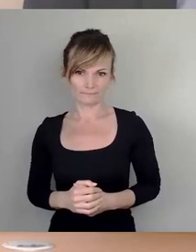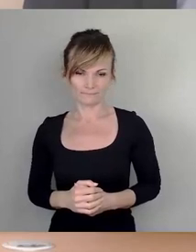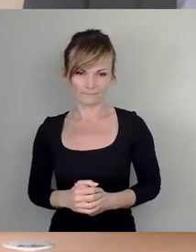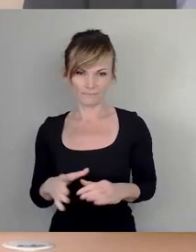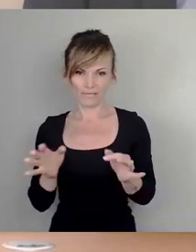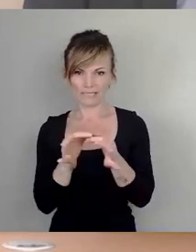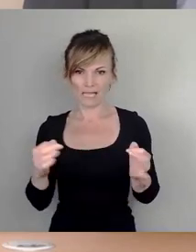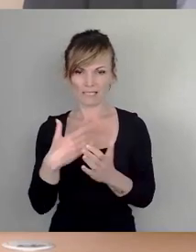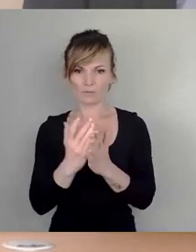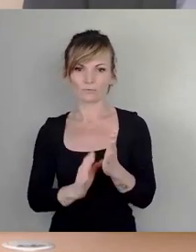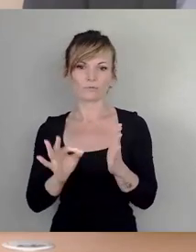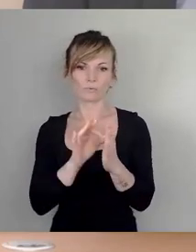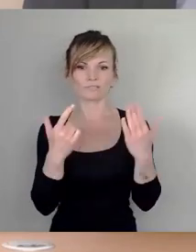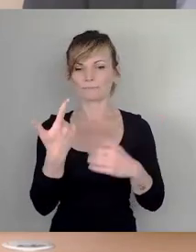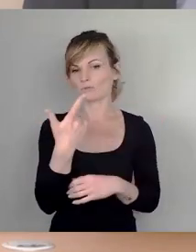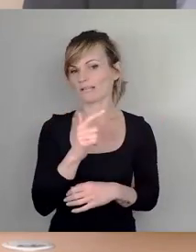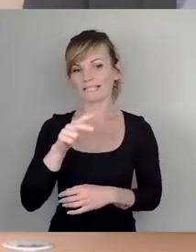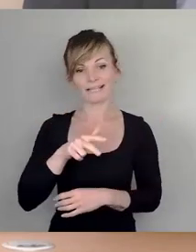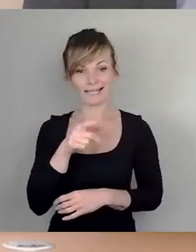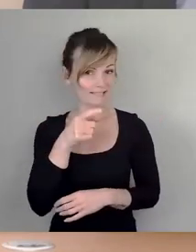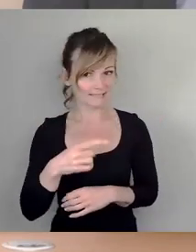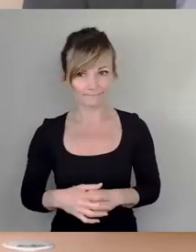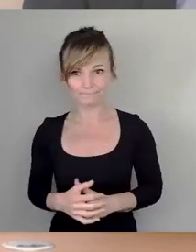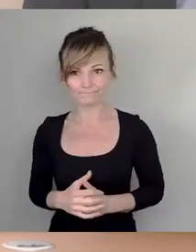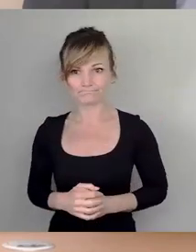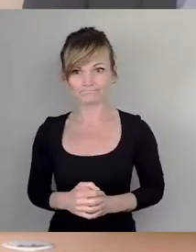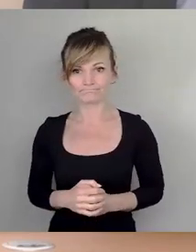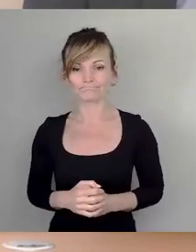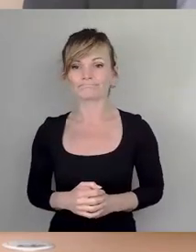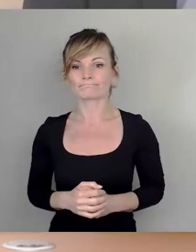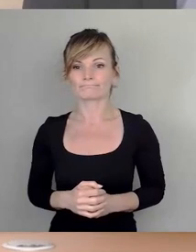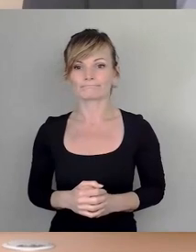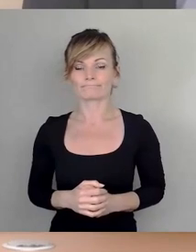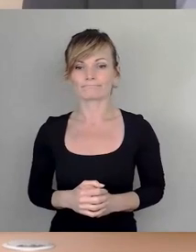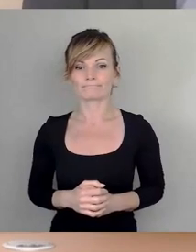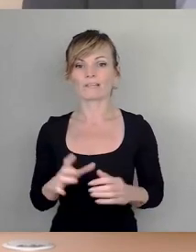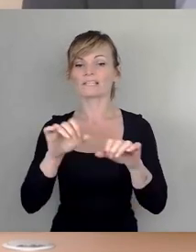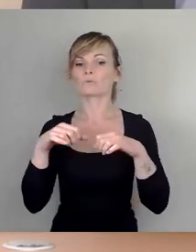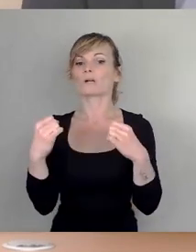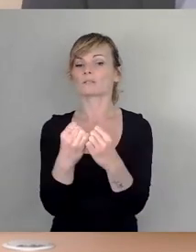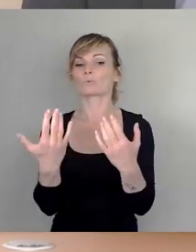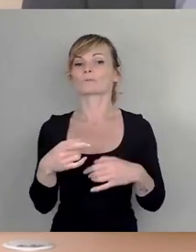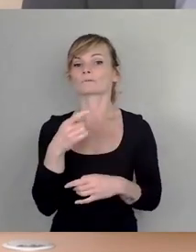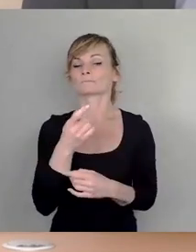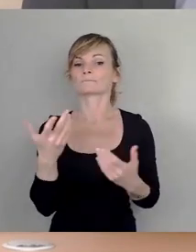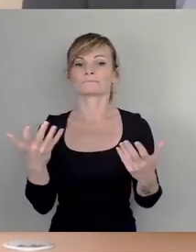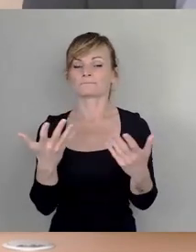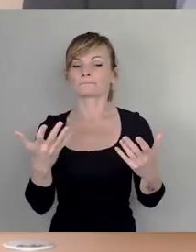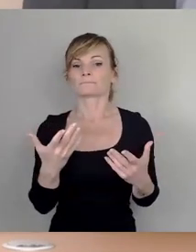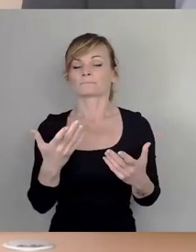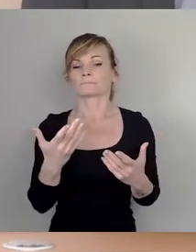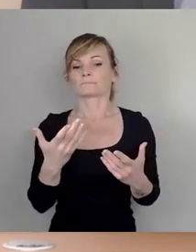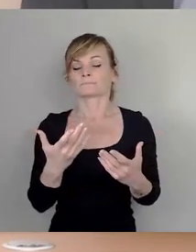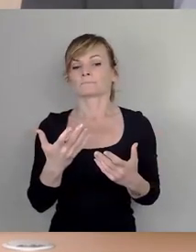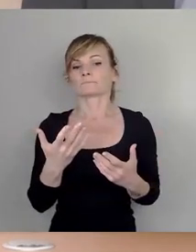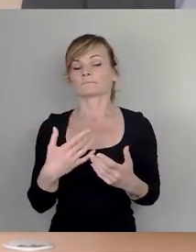Ordnungspunkt 27, 13. Auch hier hatten wir die Situation übernommen von der